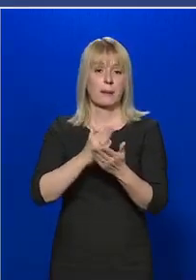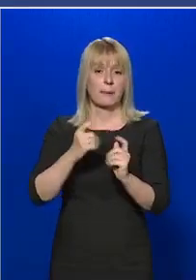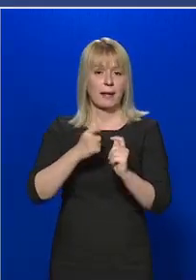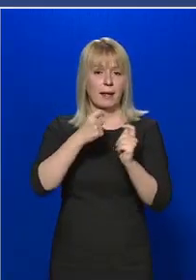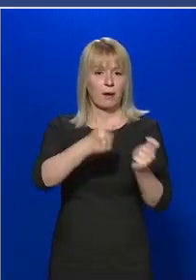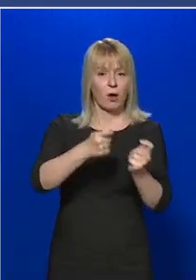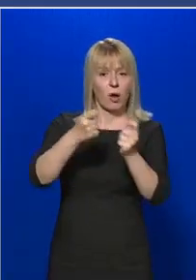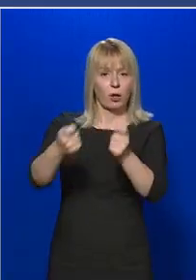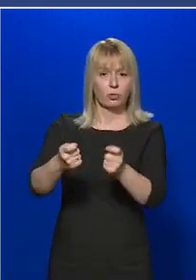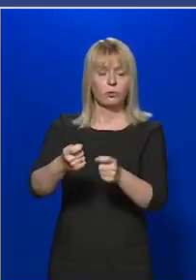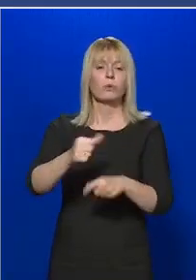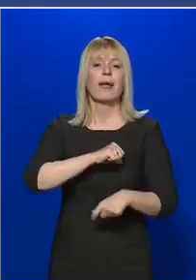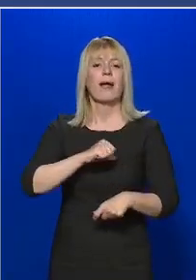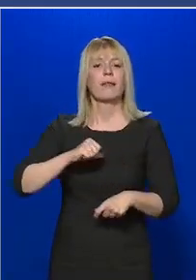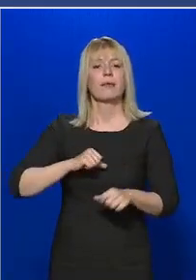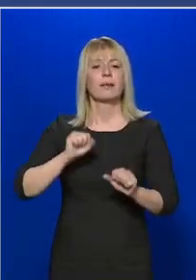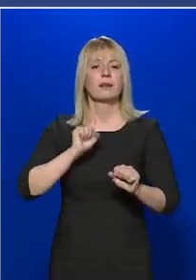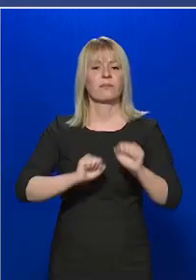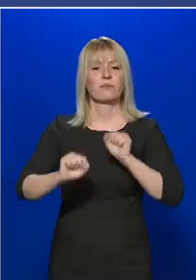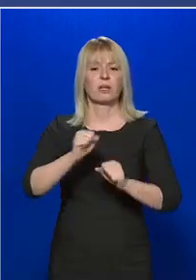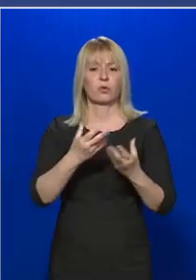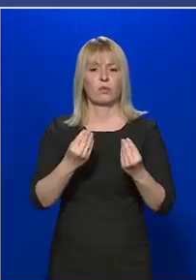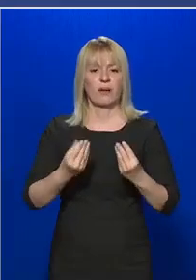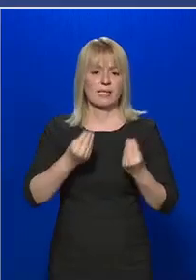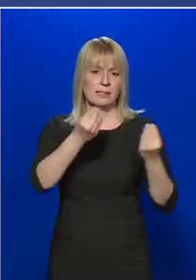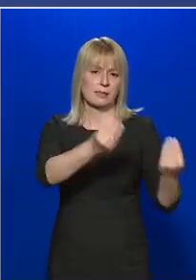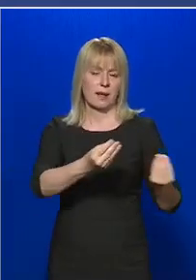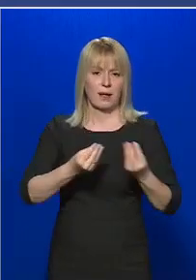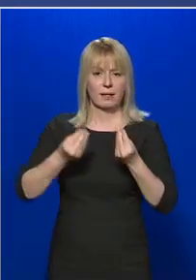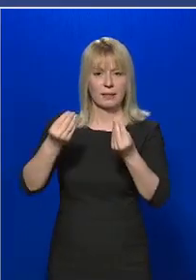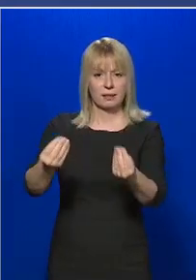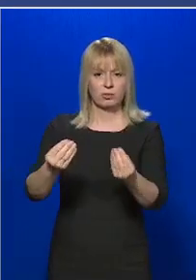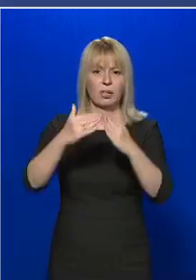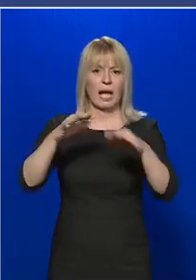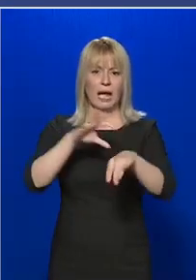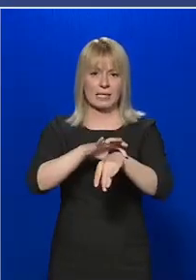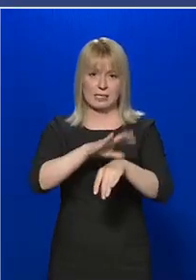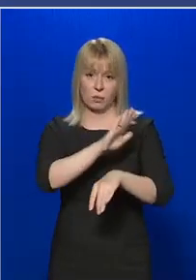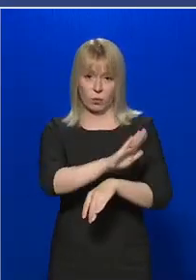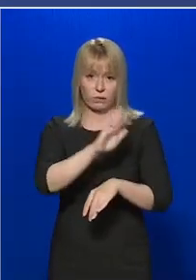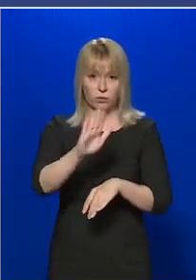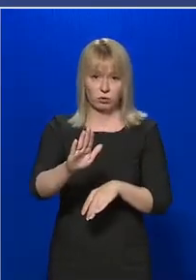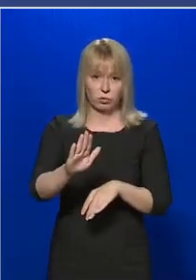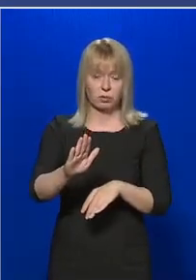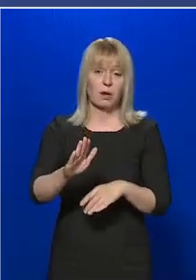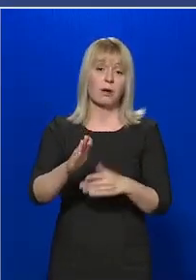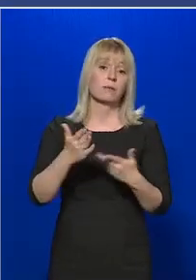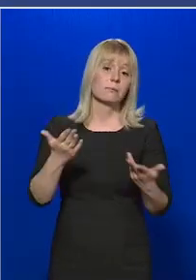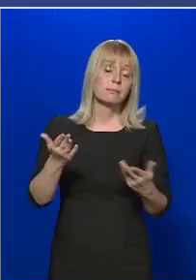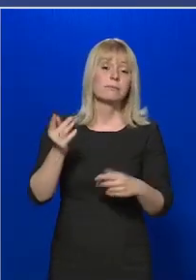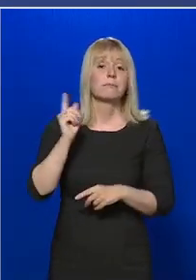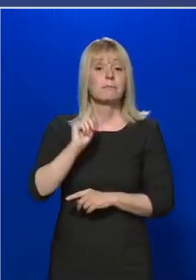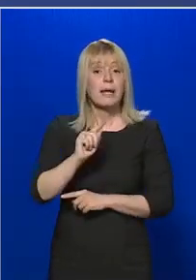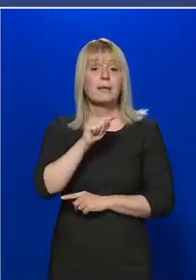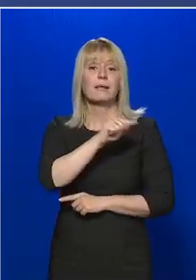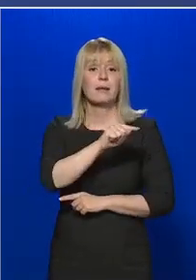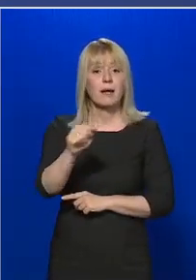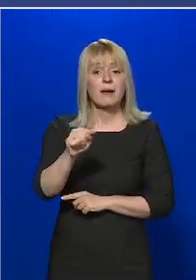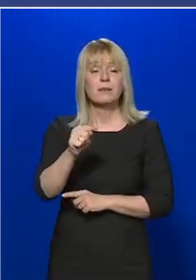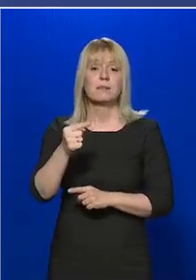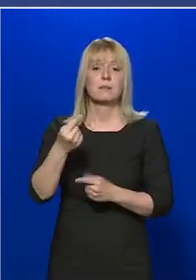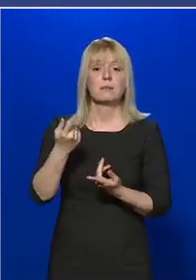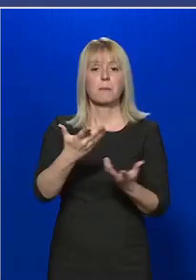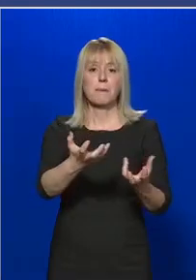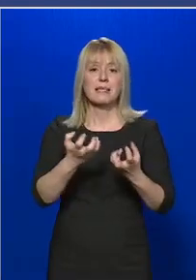védőfelszerelést a házi orvosok részére, annak ellenére, hogy tulajdonképpen ezeknek a